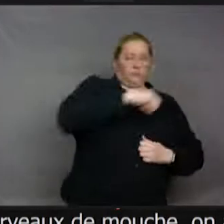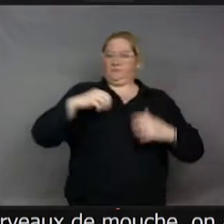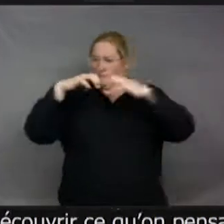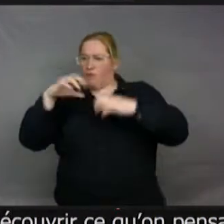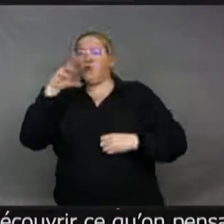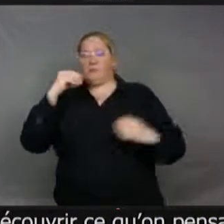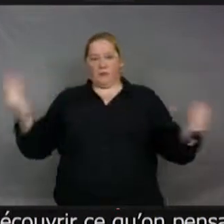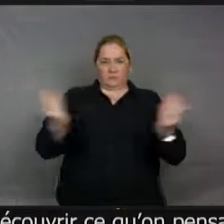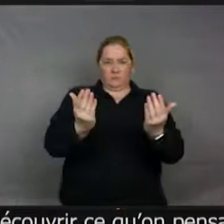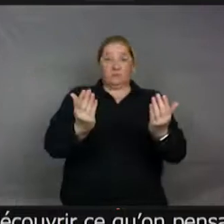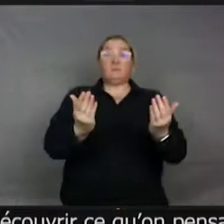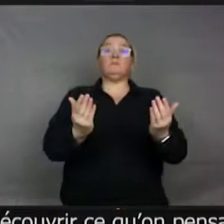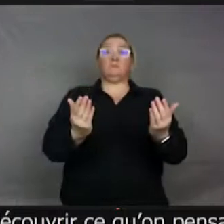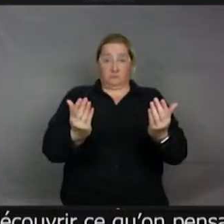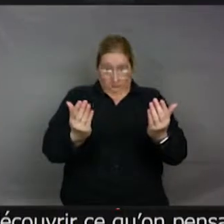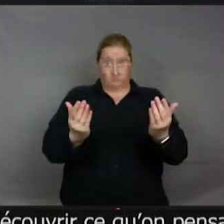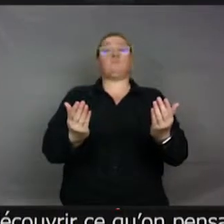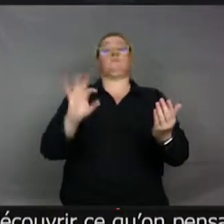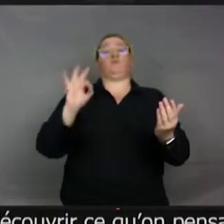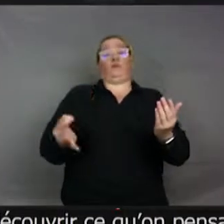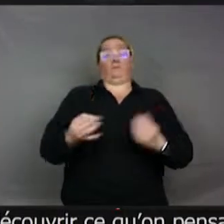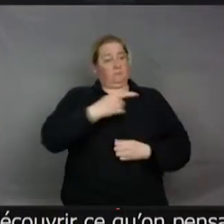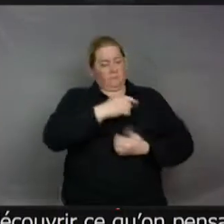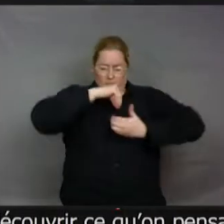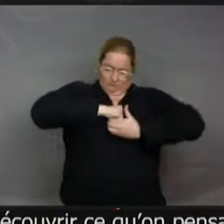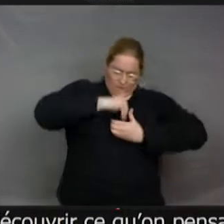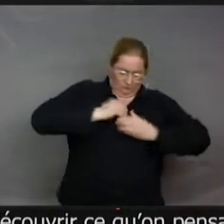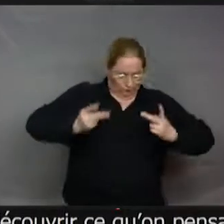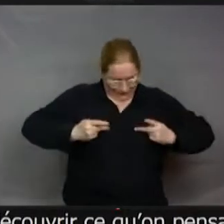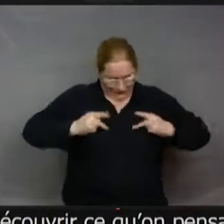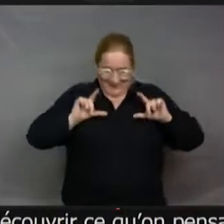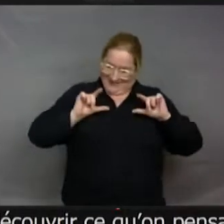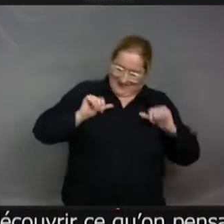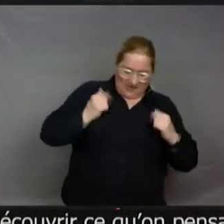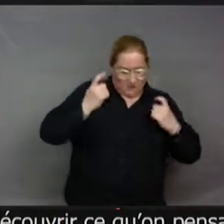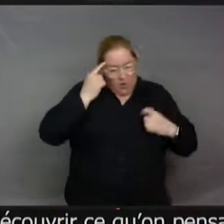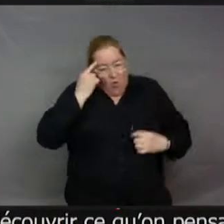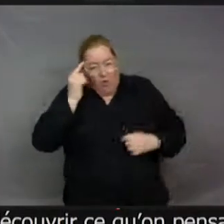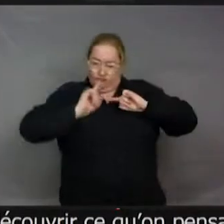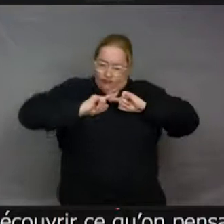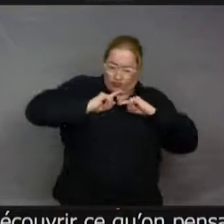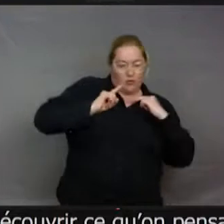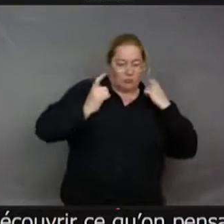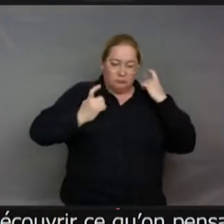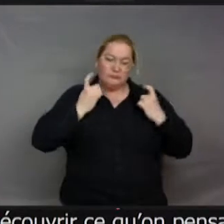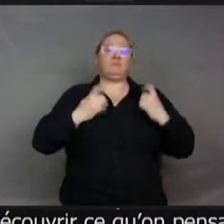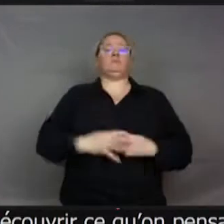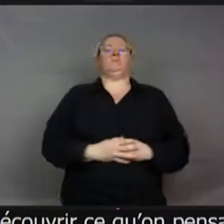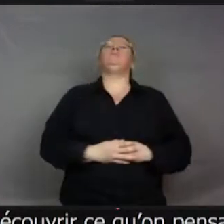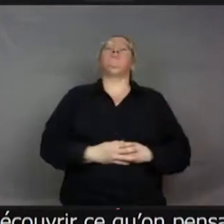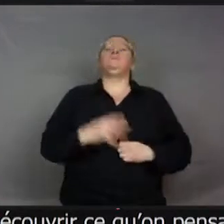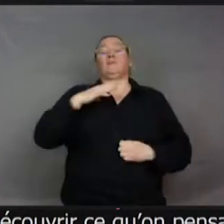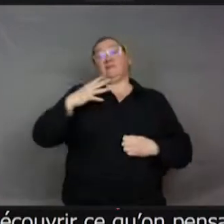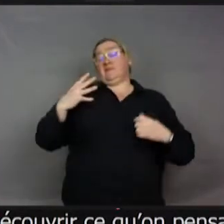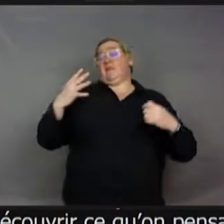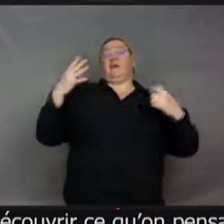un insecte a une vie subjective, une vie intérieure. Et on pense que c'est né parce qu'il a des animaux qui sont dépendants de leur milieu, comme une méduse.